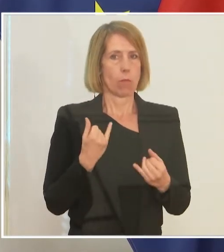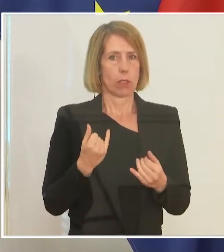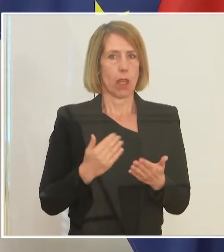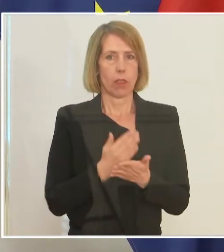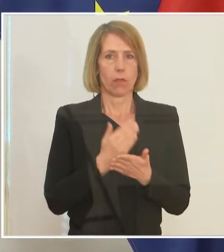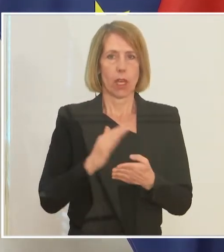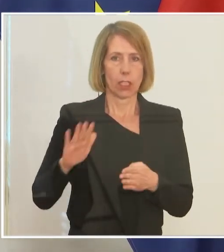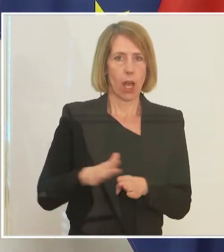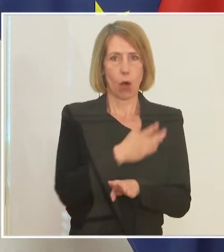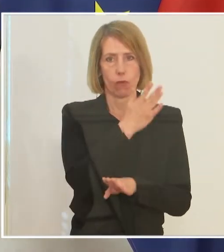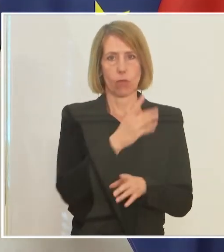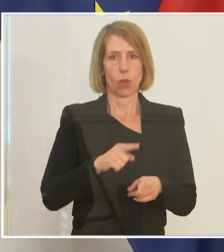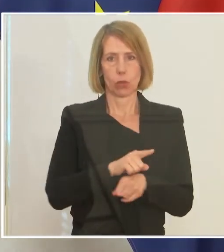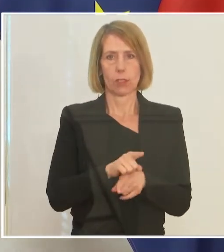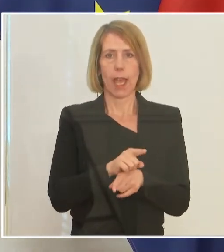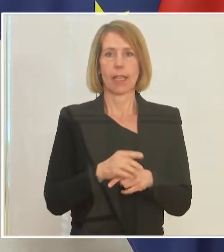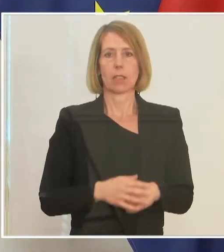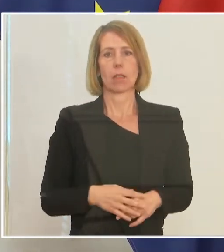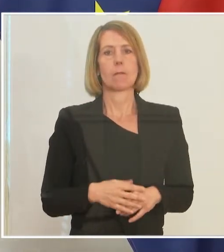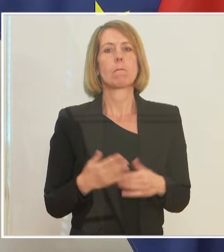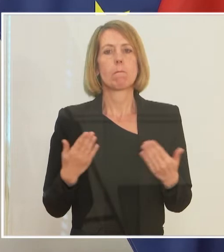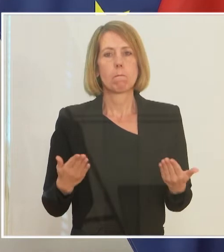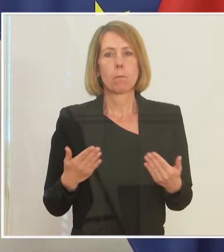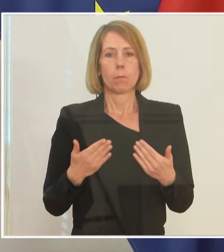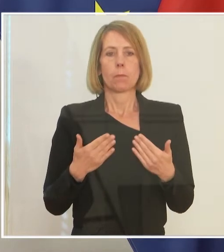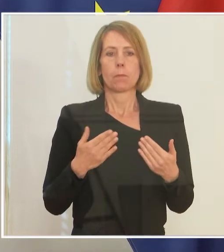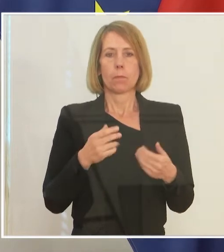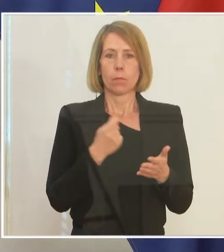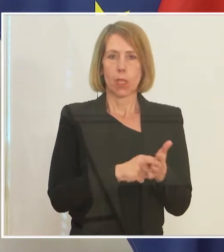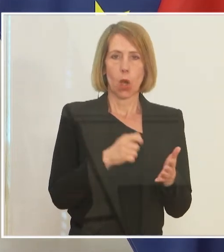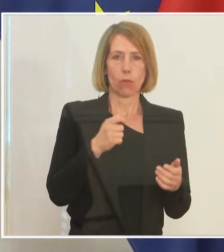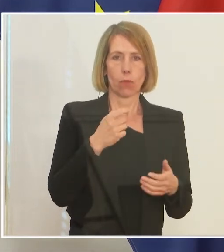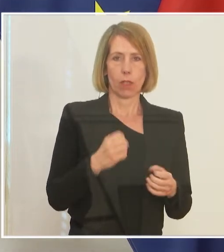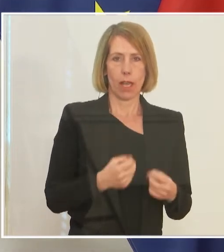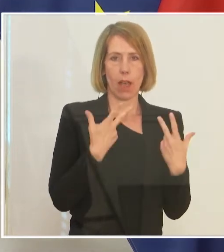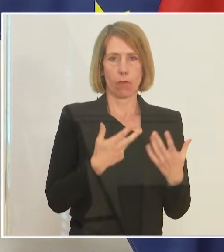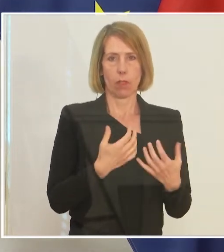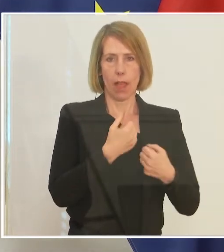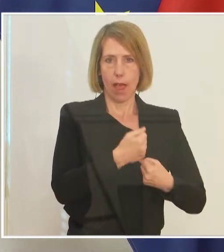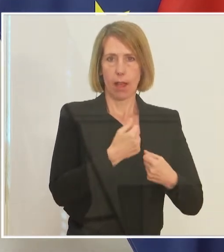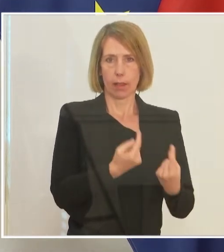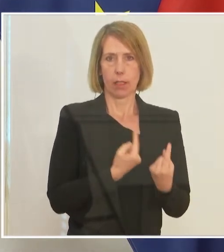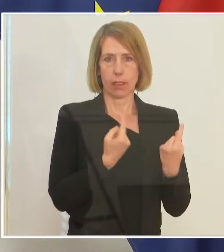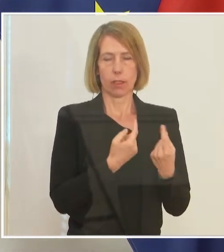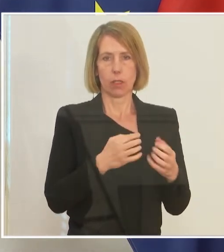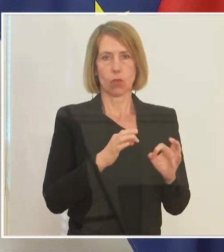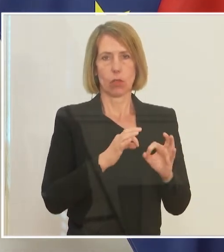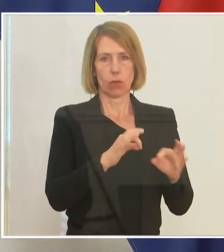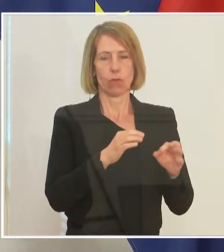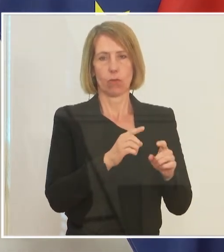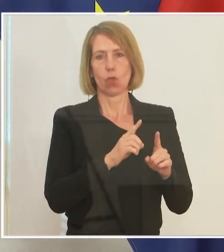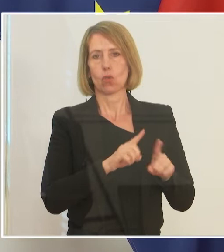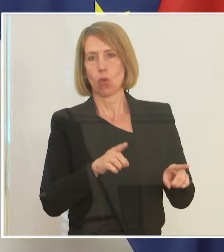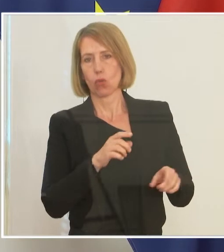macht es auch neben der kaufkrafterhaltenden Situation für die sonst